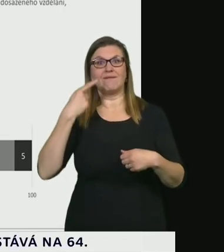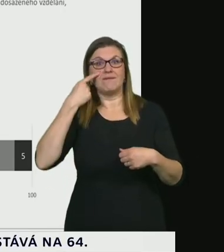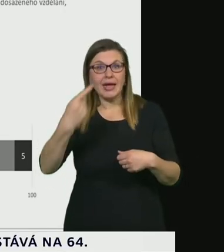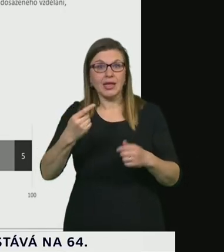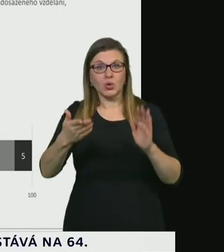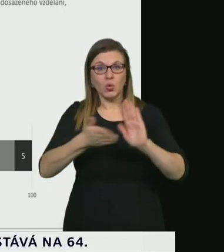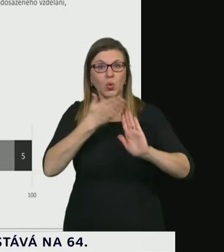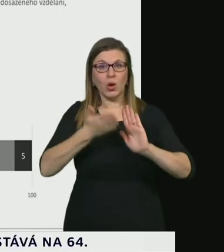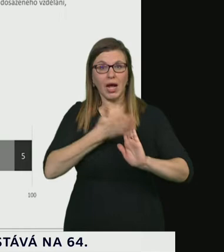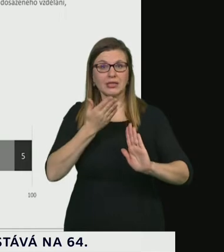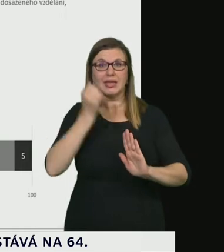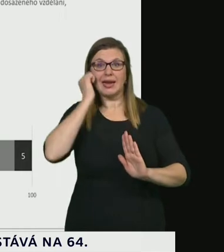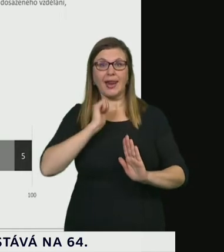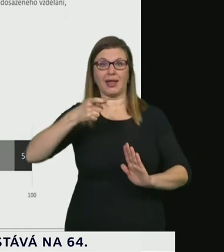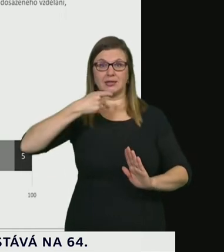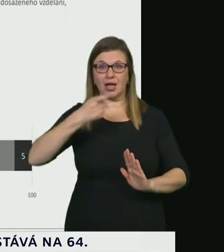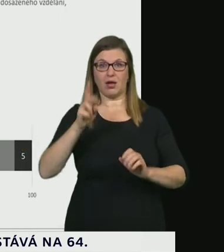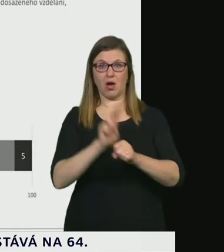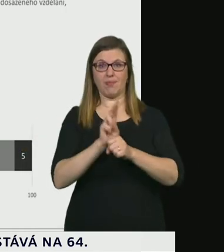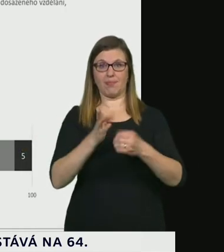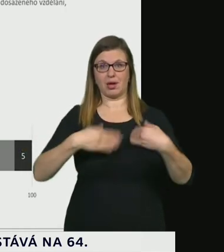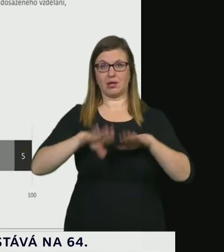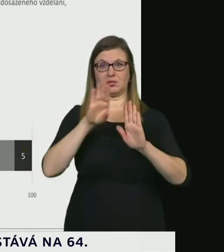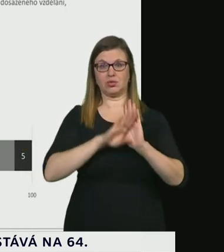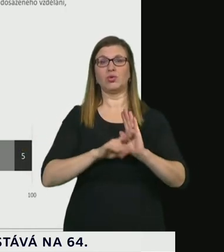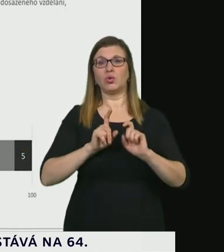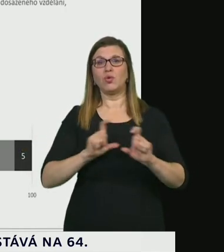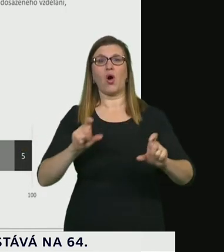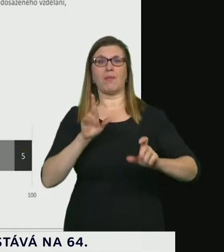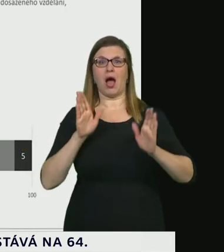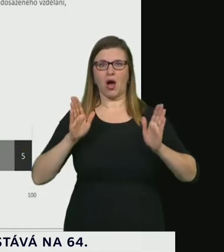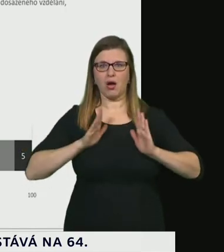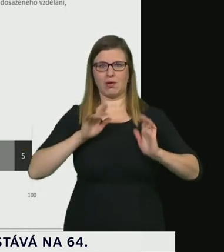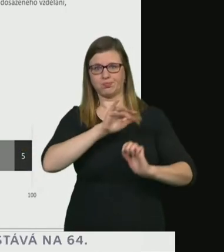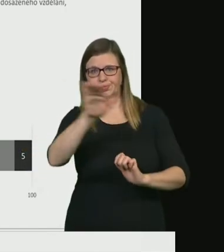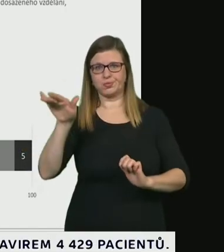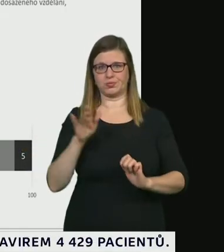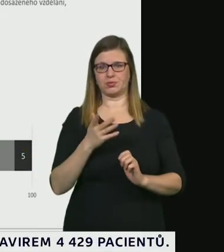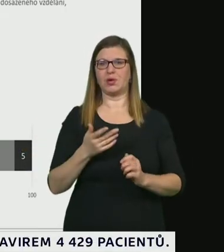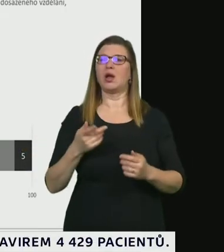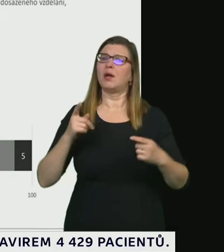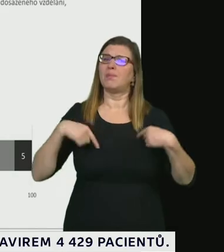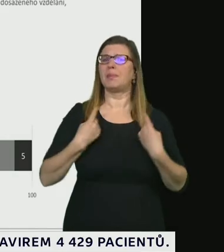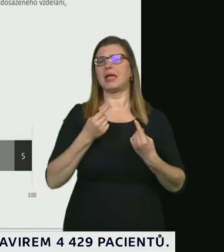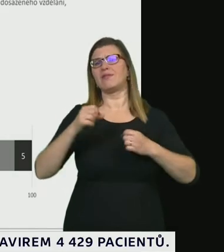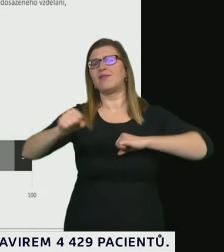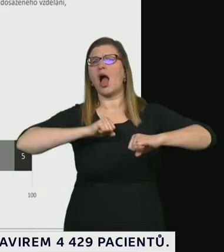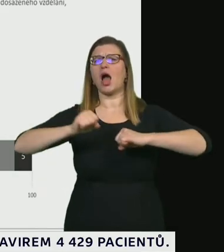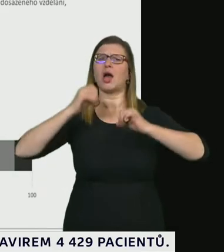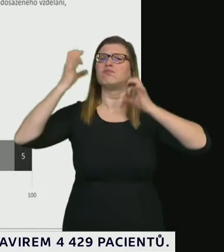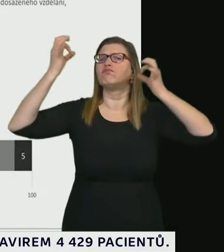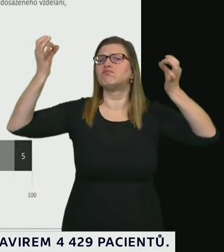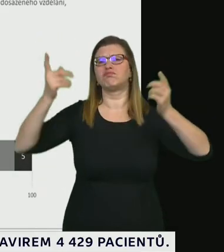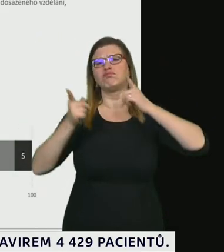zemi, protože mají obavu z tohoto rizika. Není to tedy výmysl vlády, je to povinnost vlády to